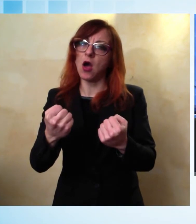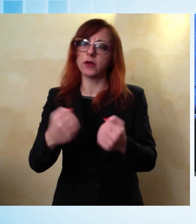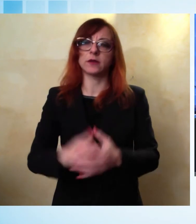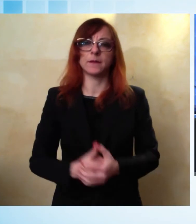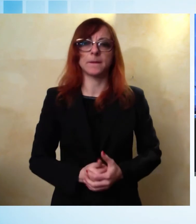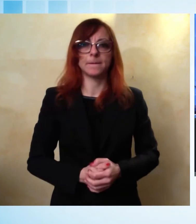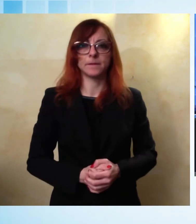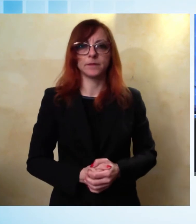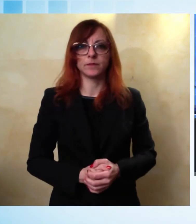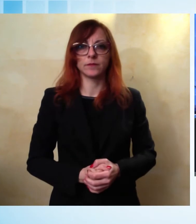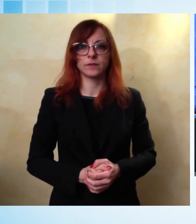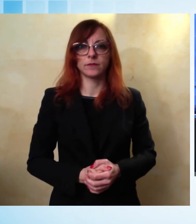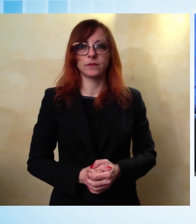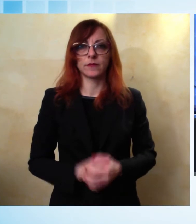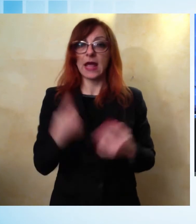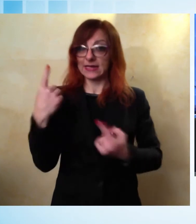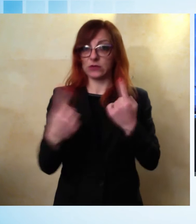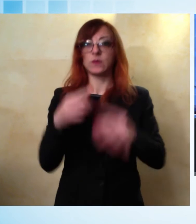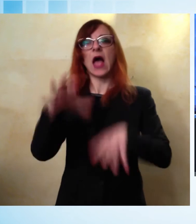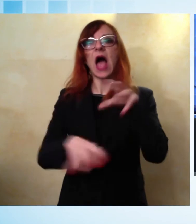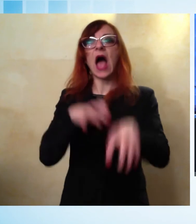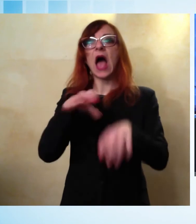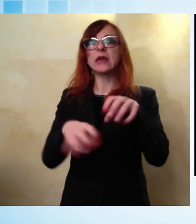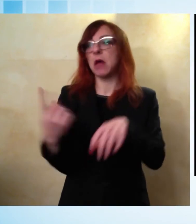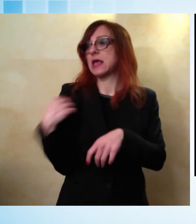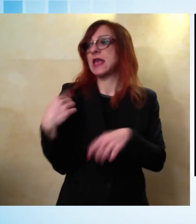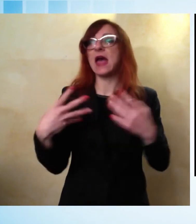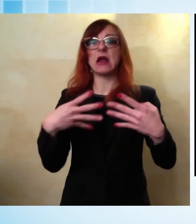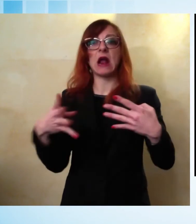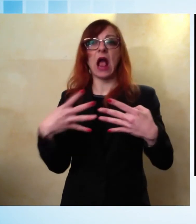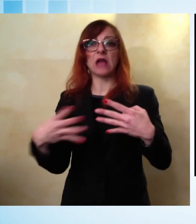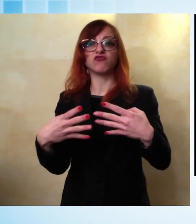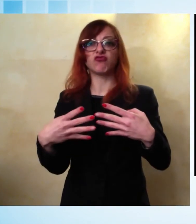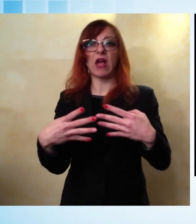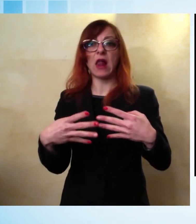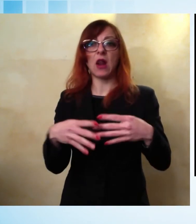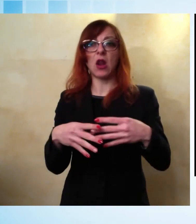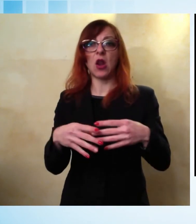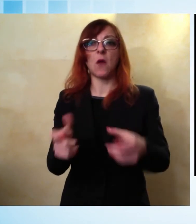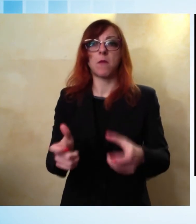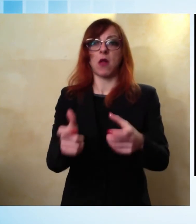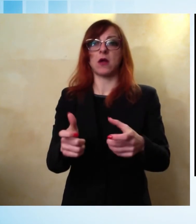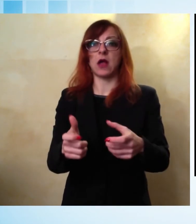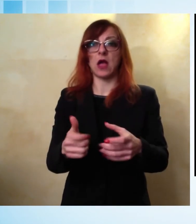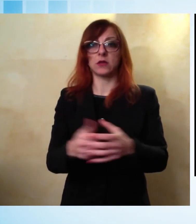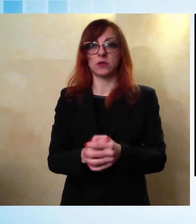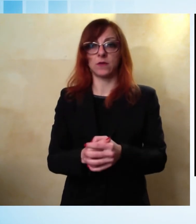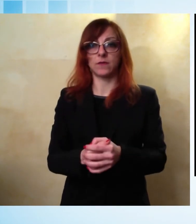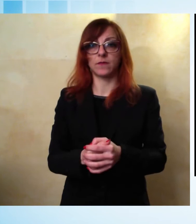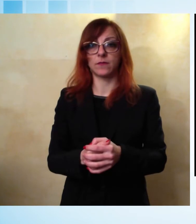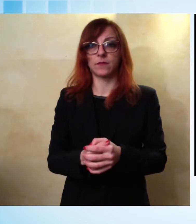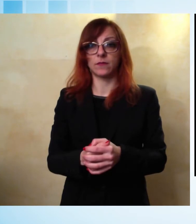vicenda del capriolo rimasto incastrato nella cancellata di un condominio a Sant'Anna. Non ce l'ha fatta, l'animale è